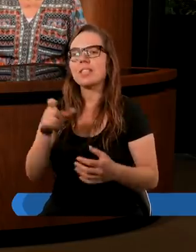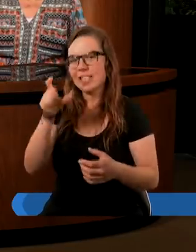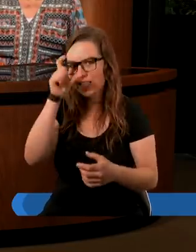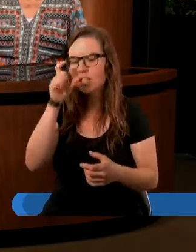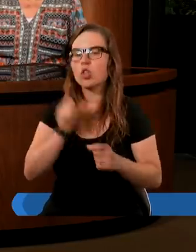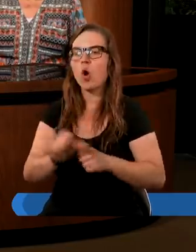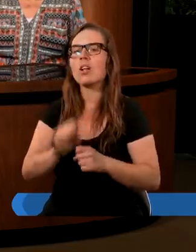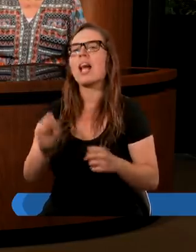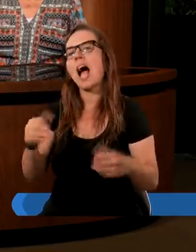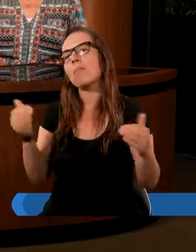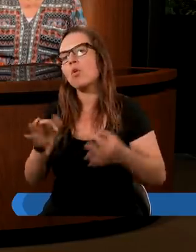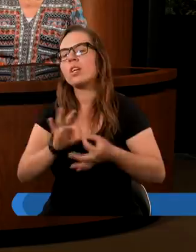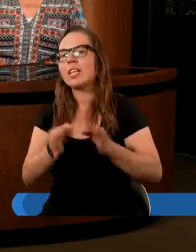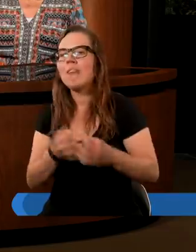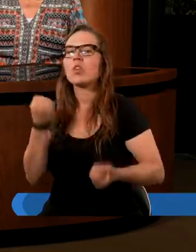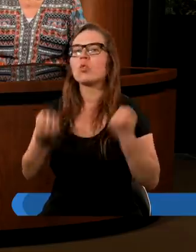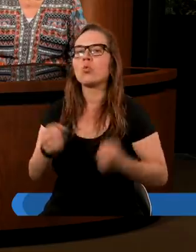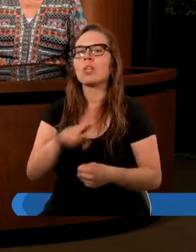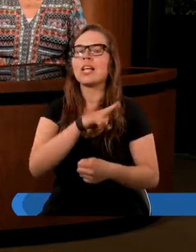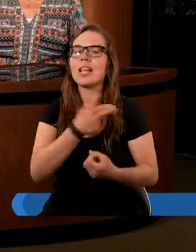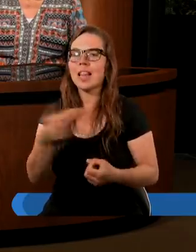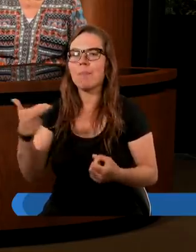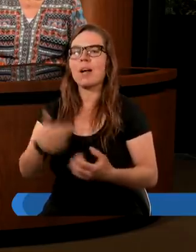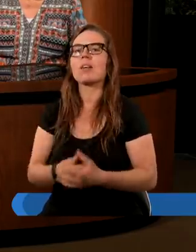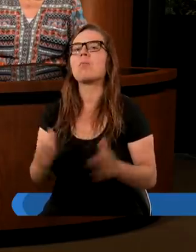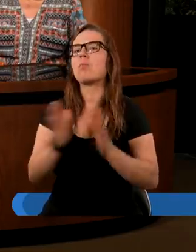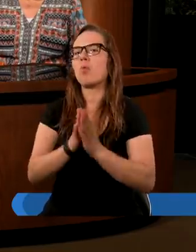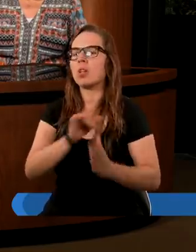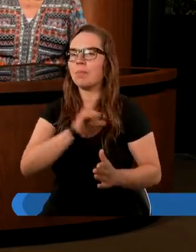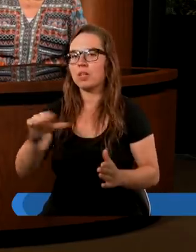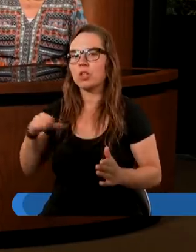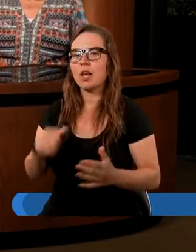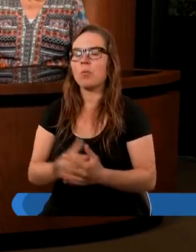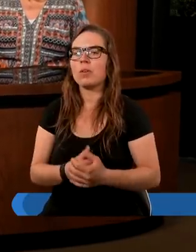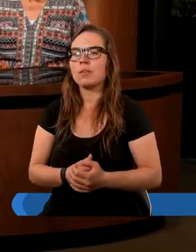istotny, a może nawet i trudny temat. Módlmy się.